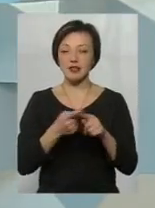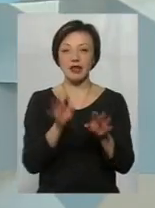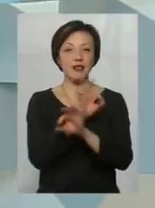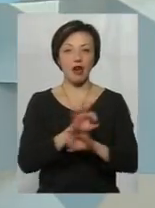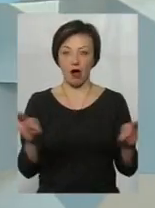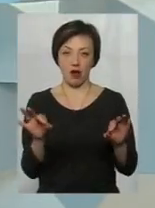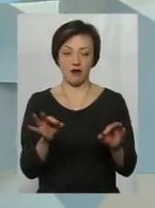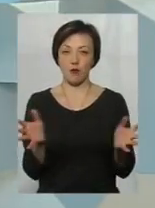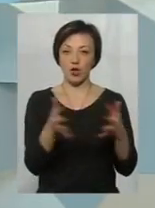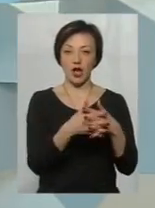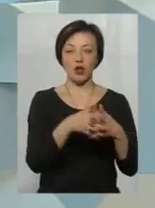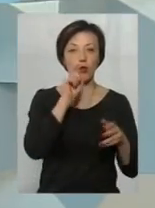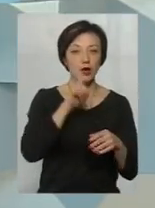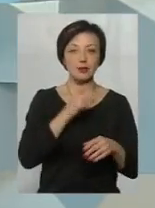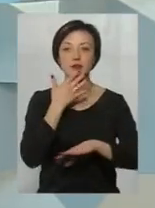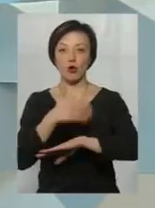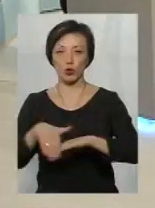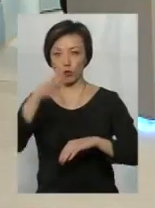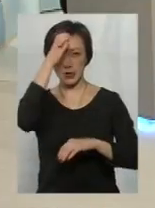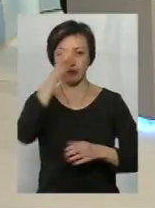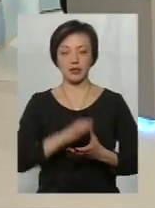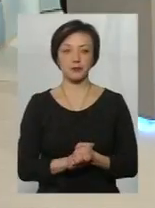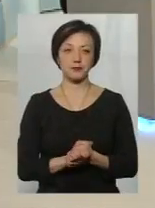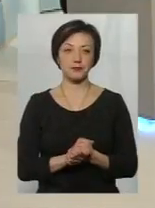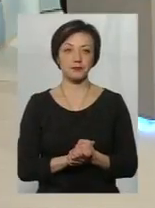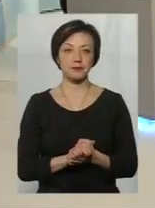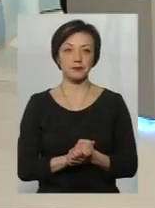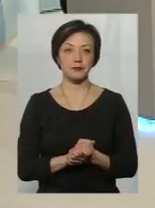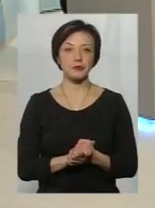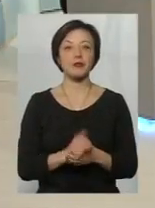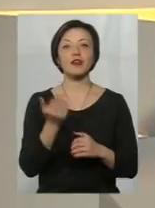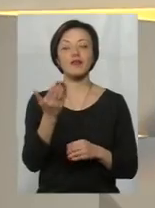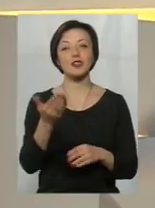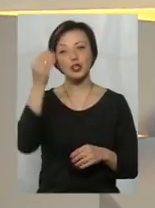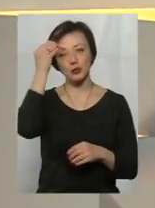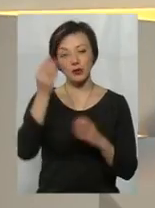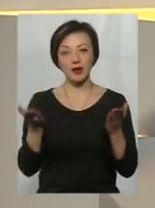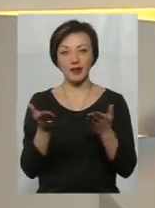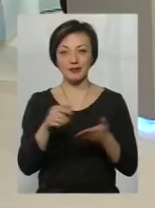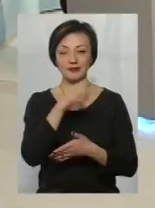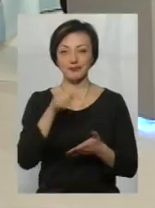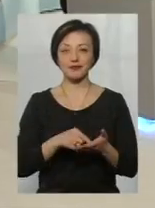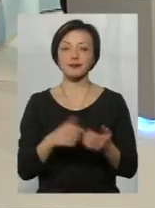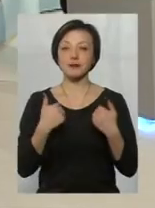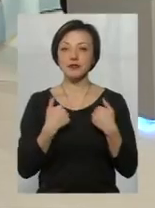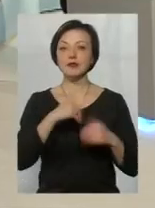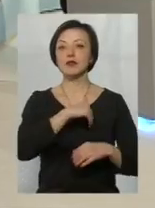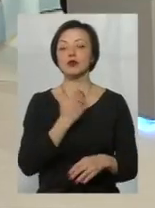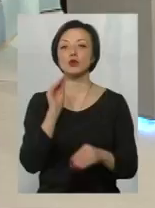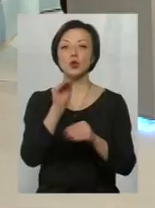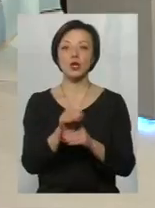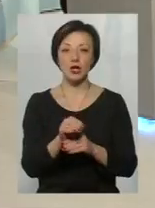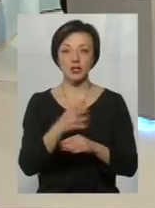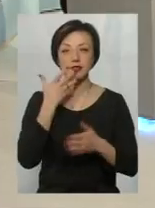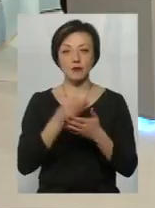поєднання і вітчизняної, і закордонної освіти. Дякую, пані Олени. Пане Сергій, ваше Я ще хочу додати свого, знову ж